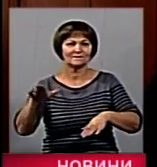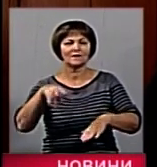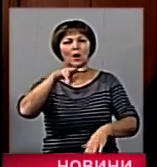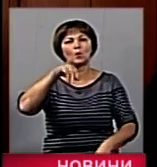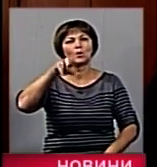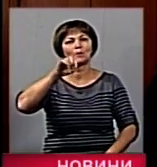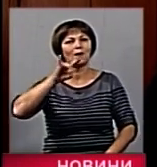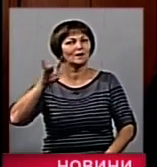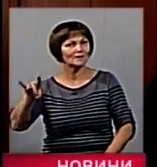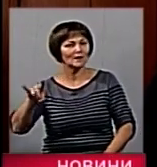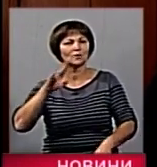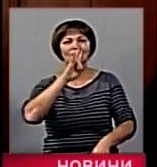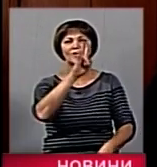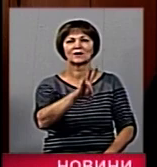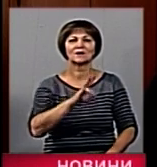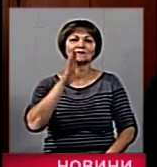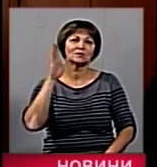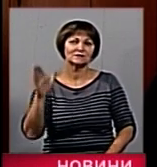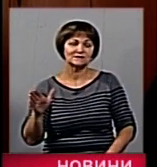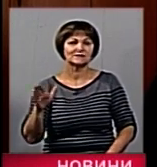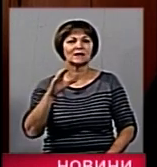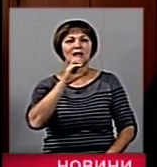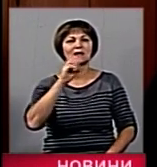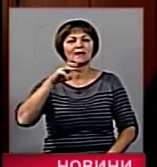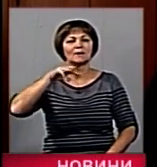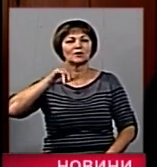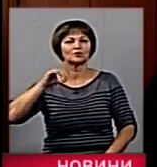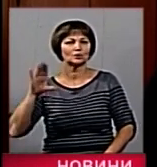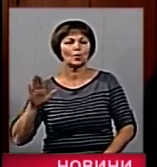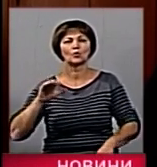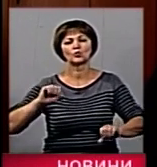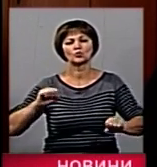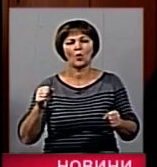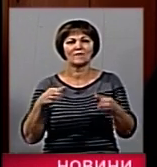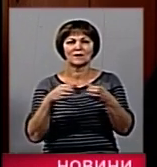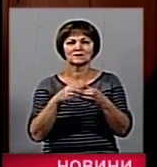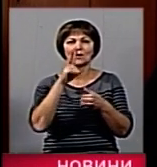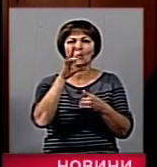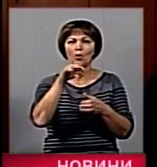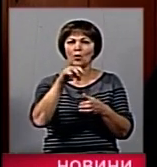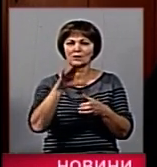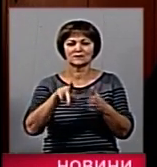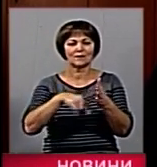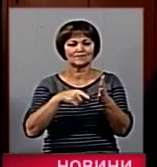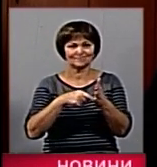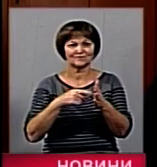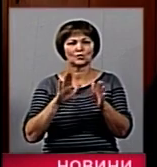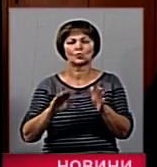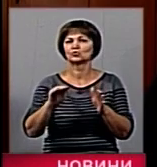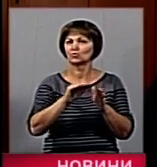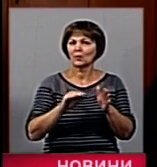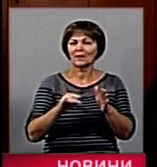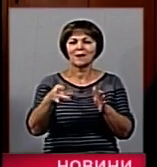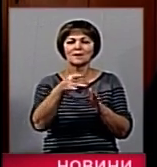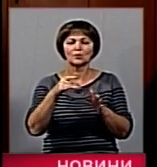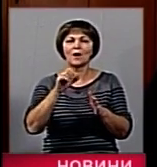Новоград-Волинської зараз ми проводили, і Мільчино, тобто товариство «Колос» проводить змагання не тільки в місті Житомирі та Житомирському